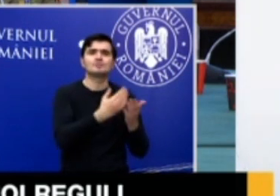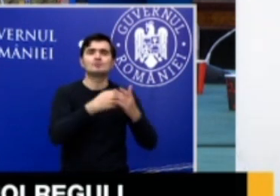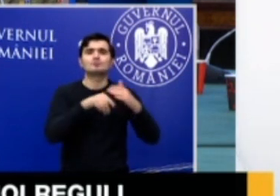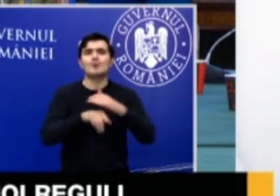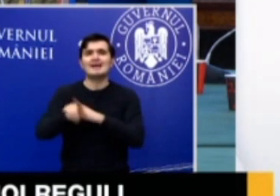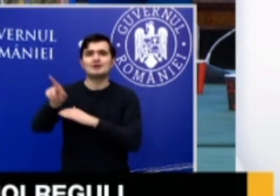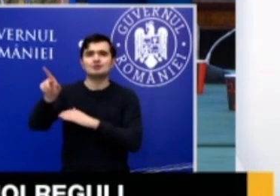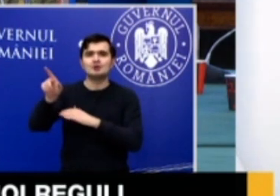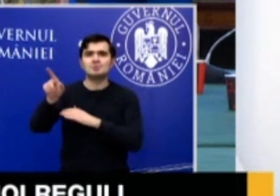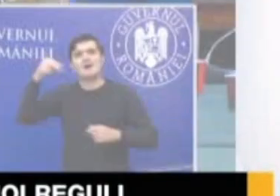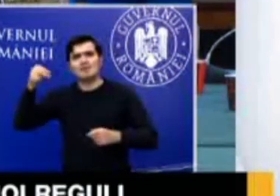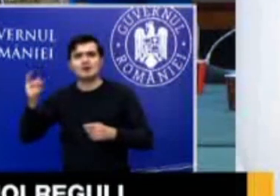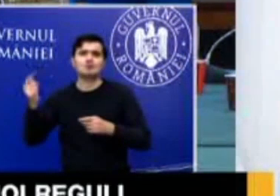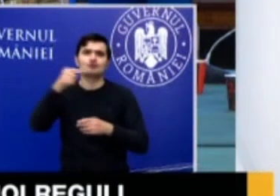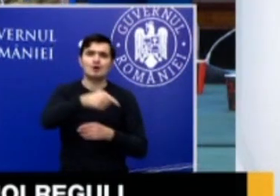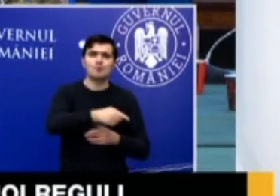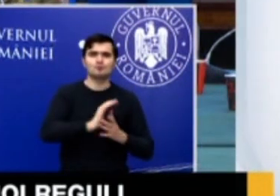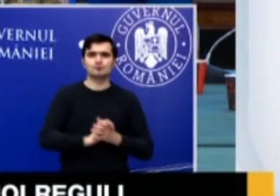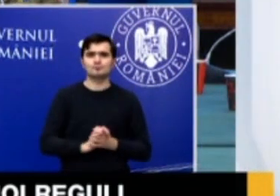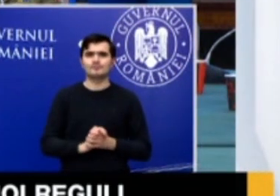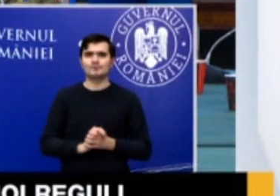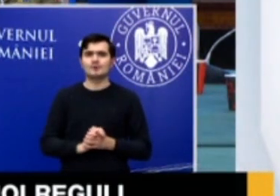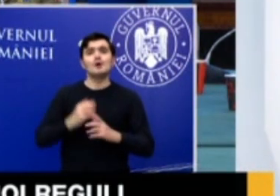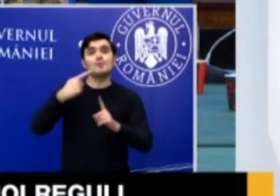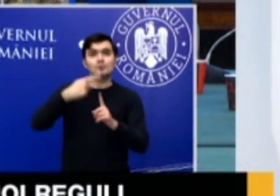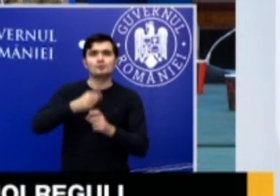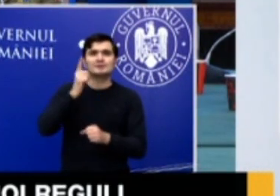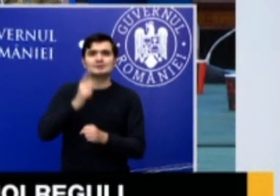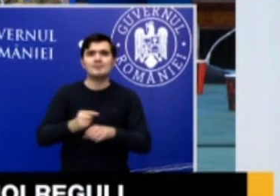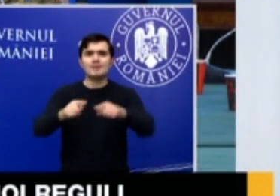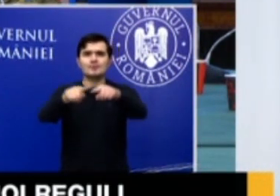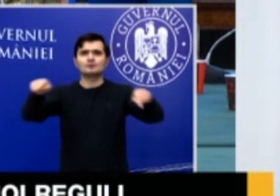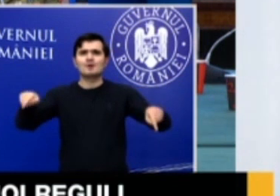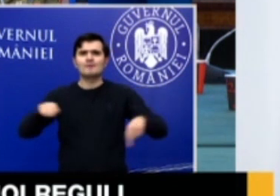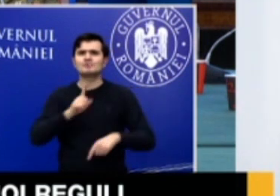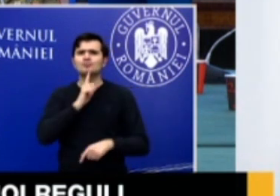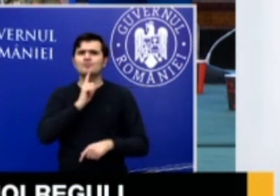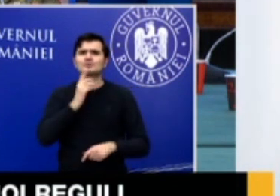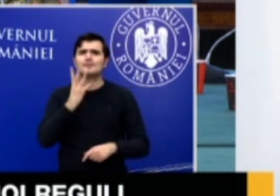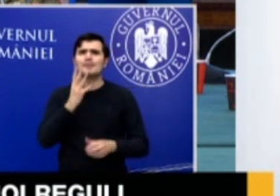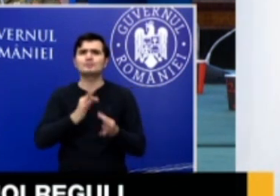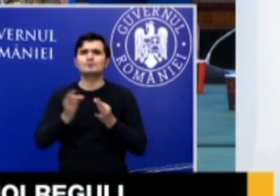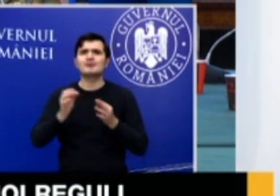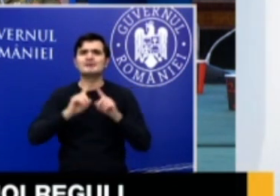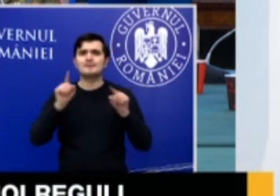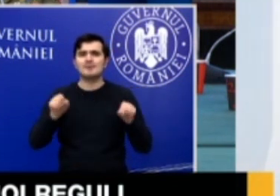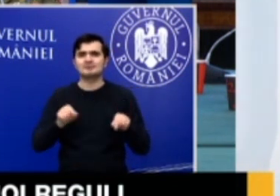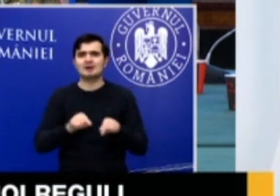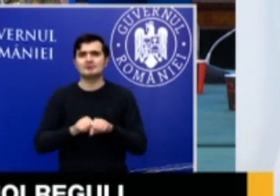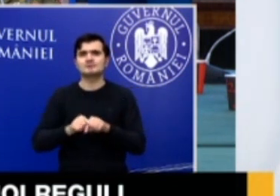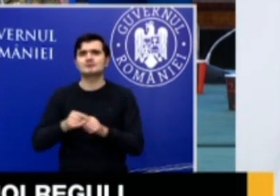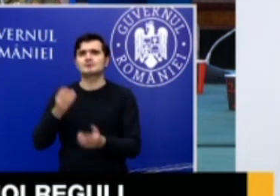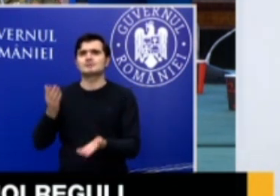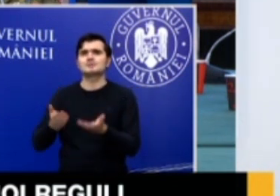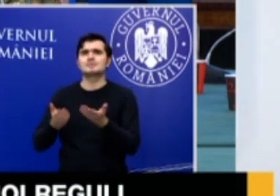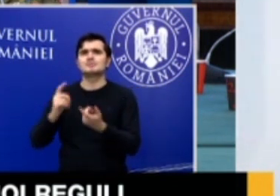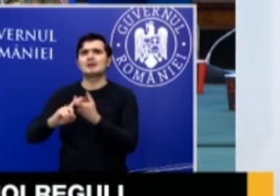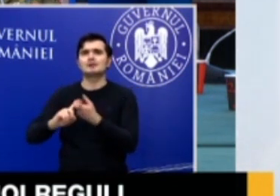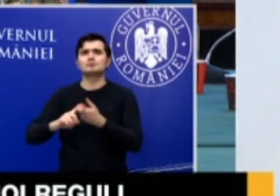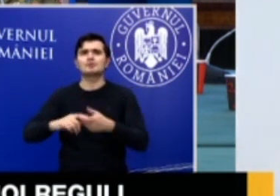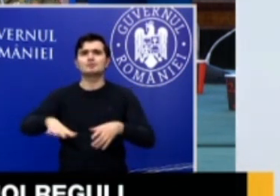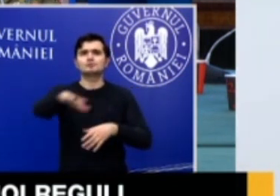în și din acestea. Cu asigurarea unei suprafețe de minim 4 m2, raportat la suprafață destinată